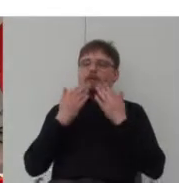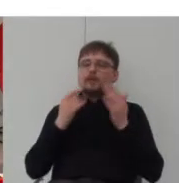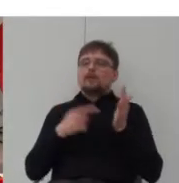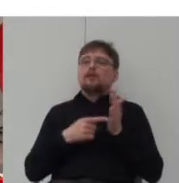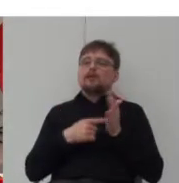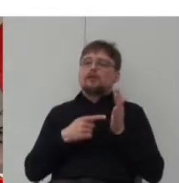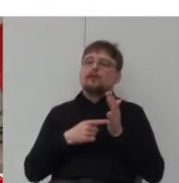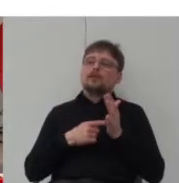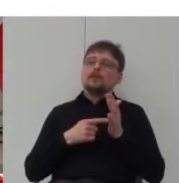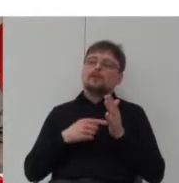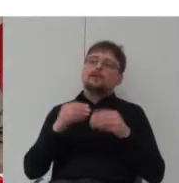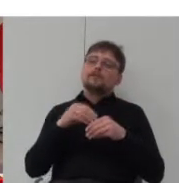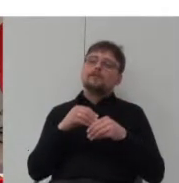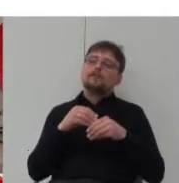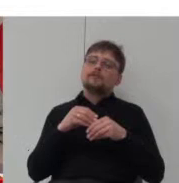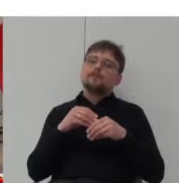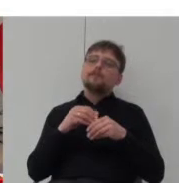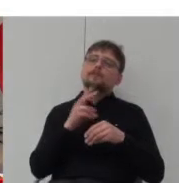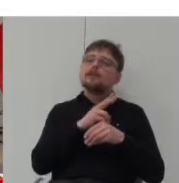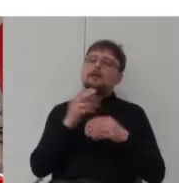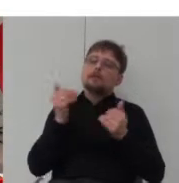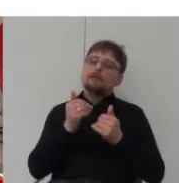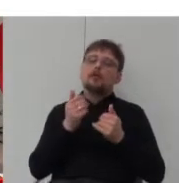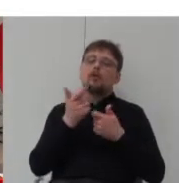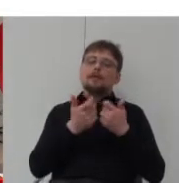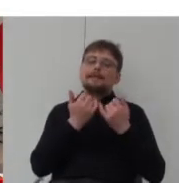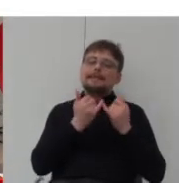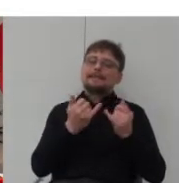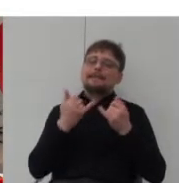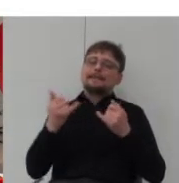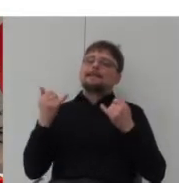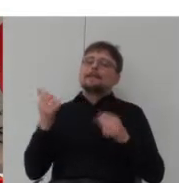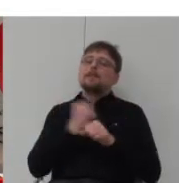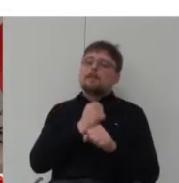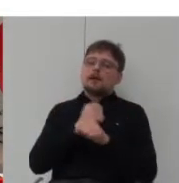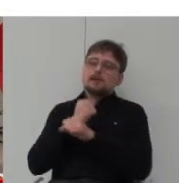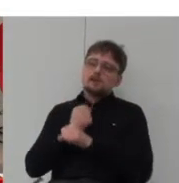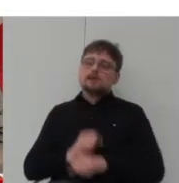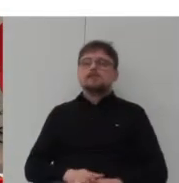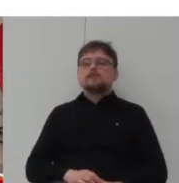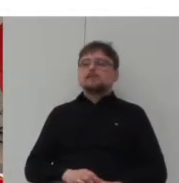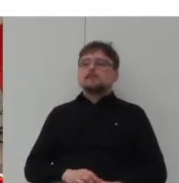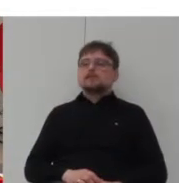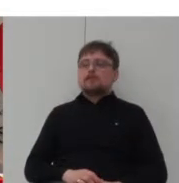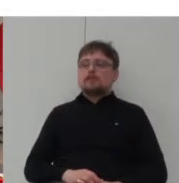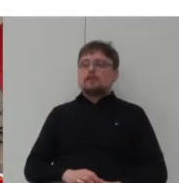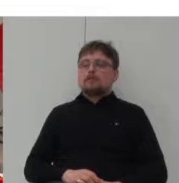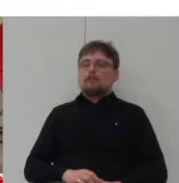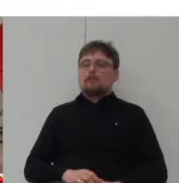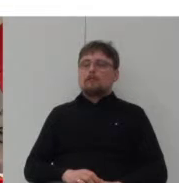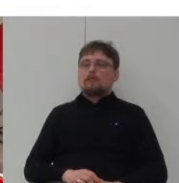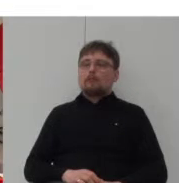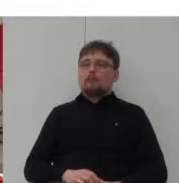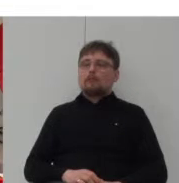specjalizację przydzielenie pracy zgodne z możliwościami poszczególnych mieszkańców a także właśnie